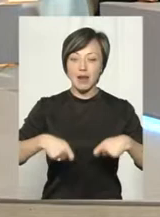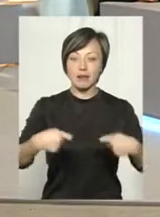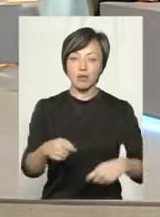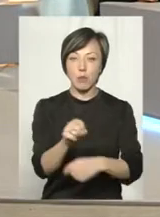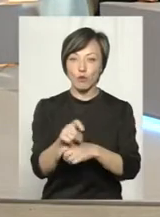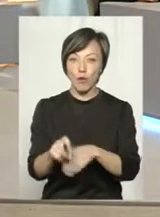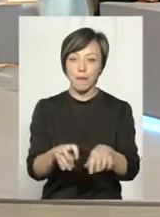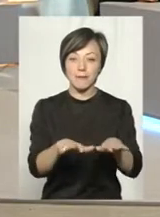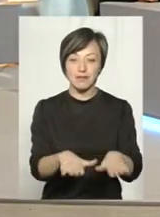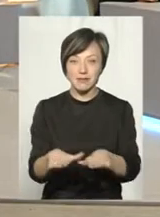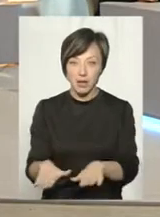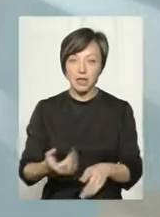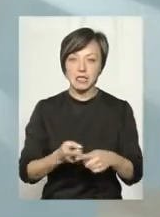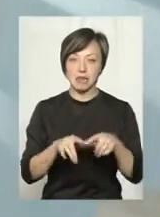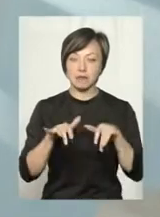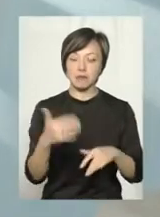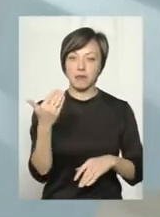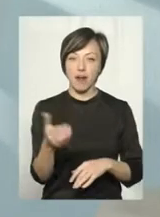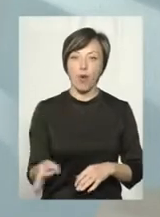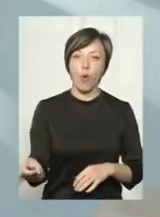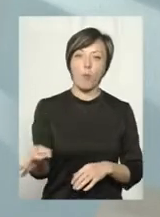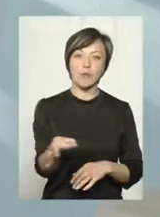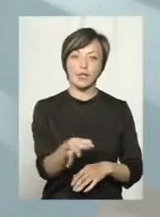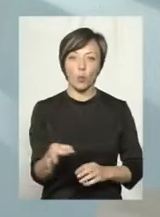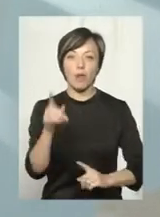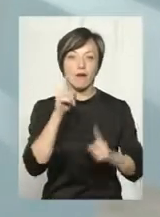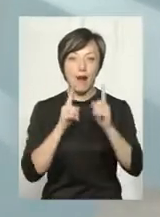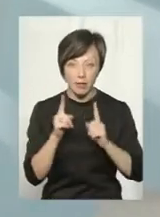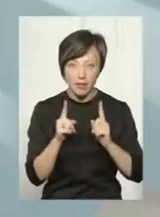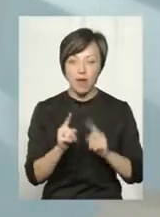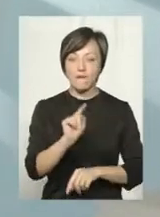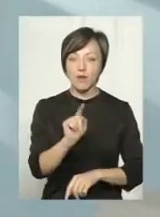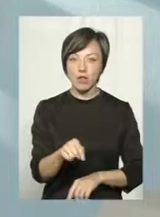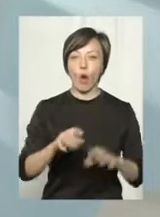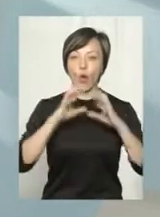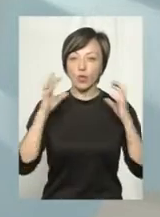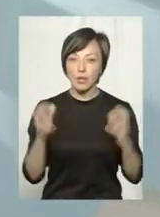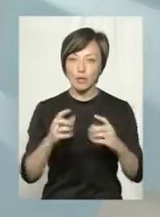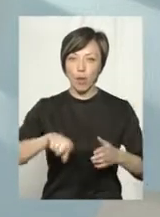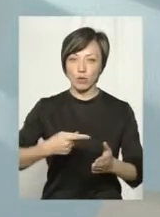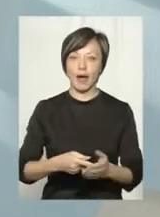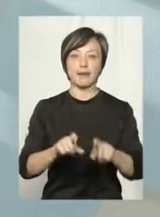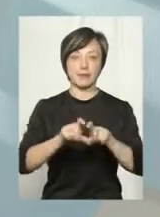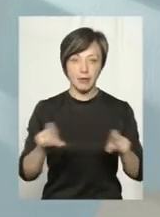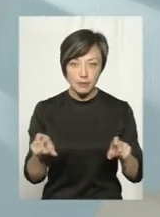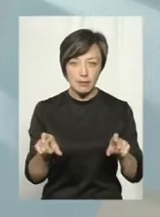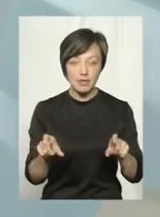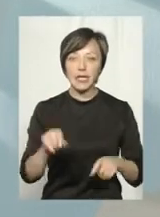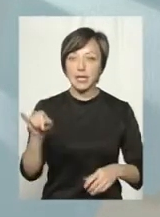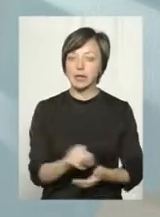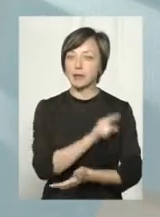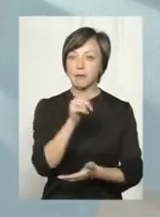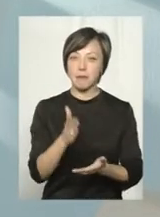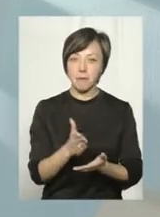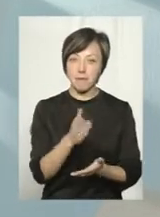місцях, це справа обласної ради. Вона утримує комунальний заклад і має